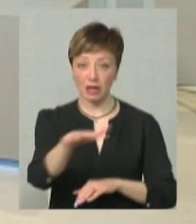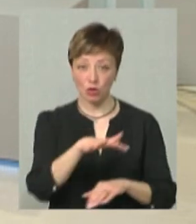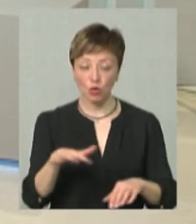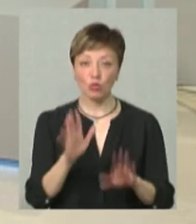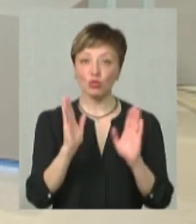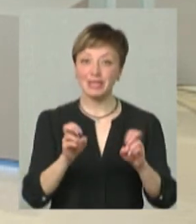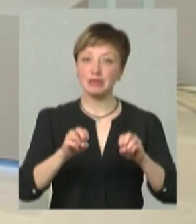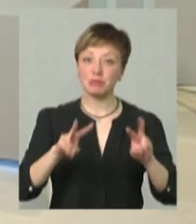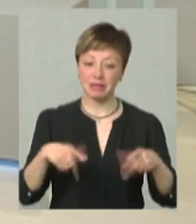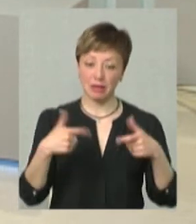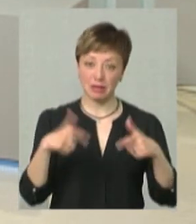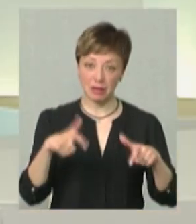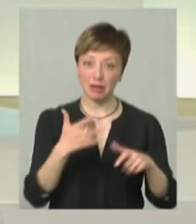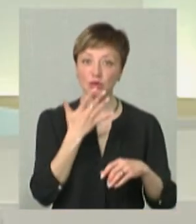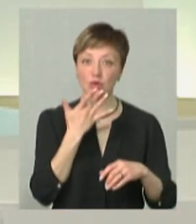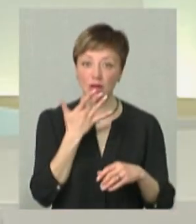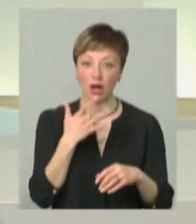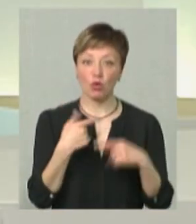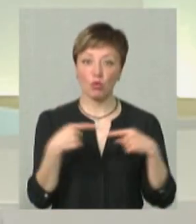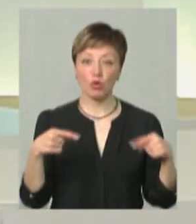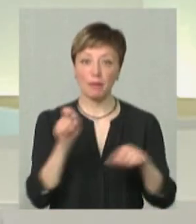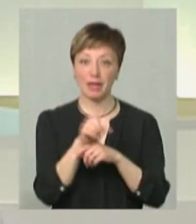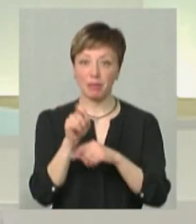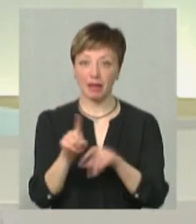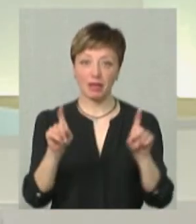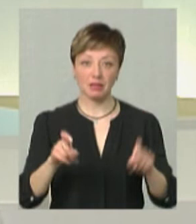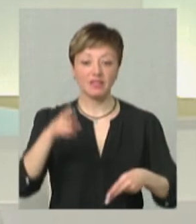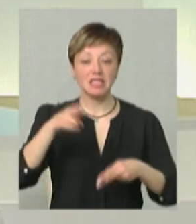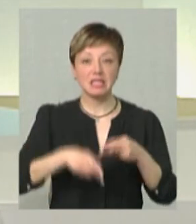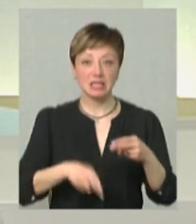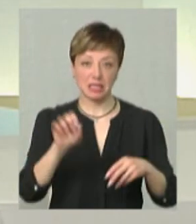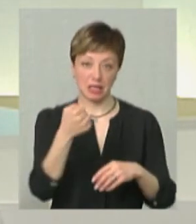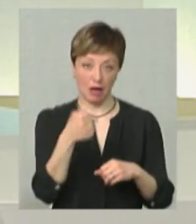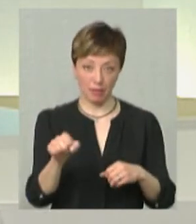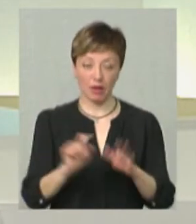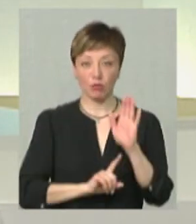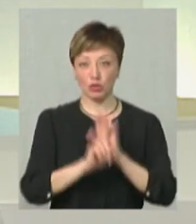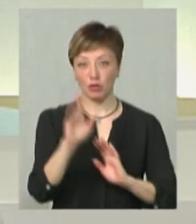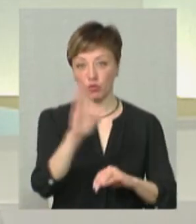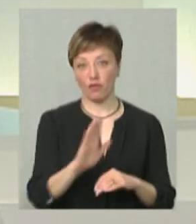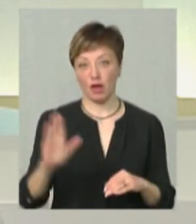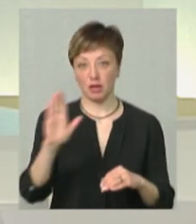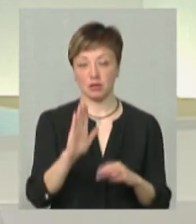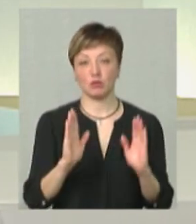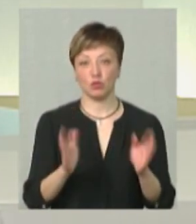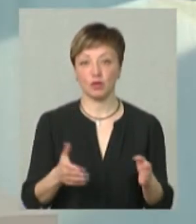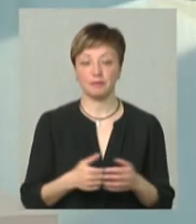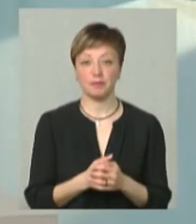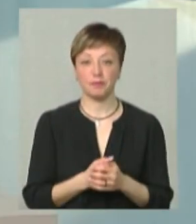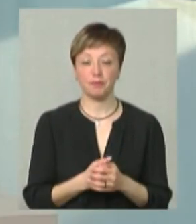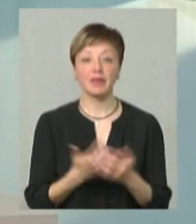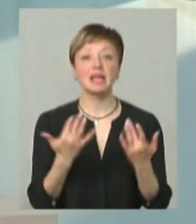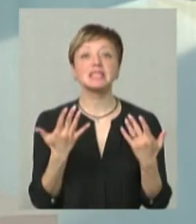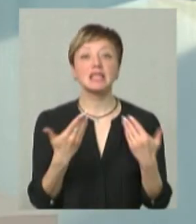буде спеціальна сесія національного мультипредметного тесту, але вона буде в кінці серпня, на початку вересня. А скільки